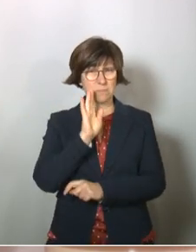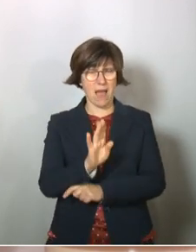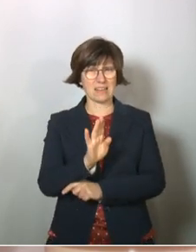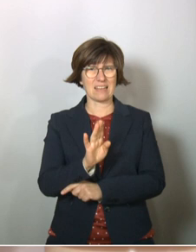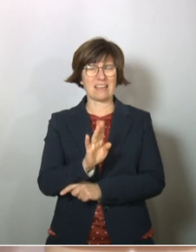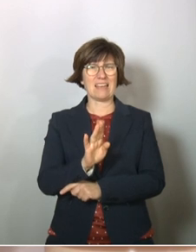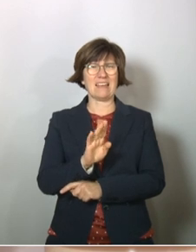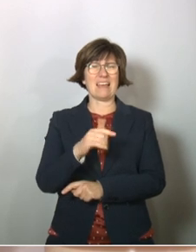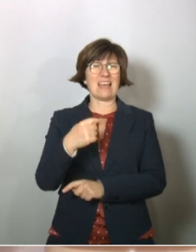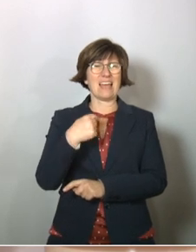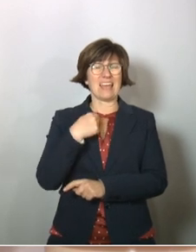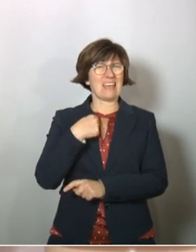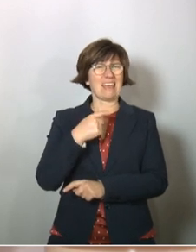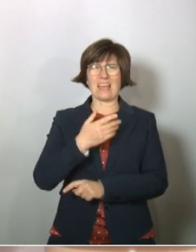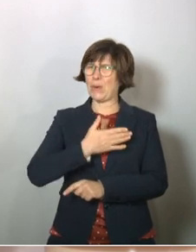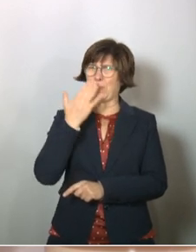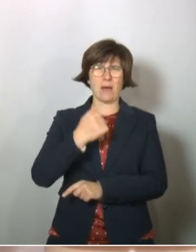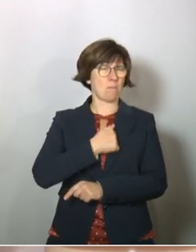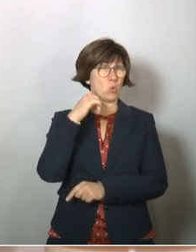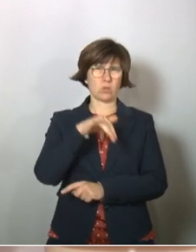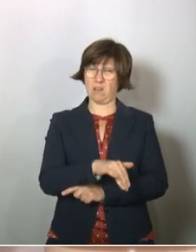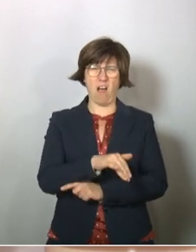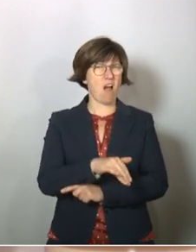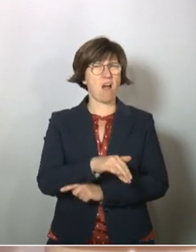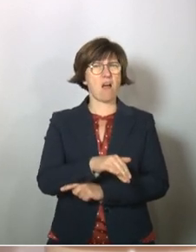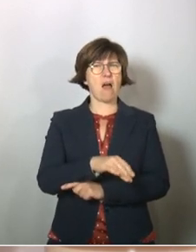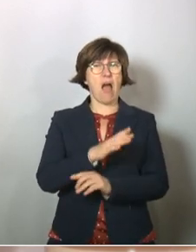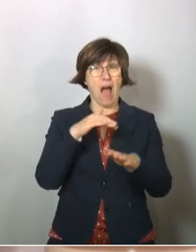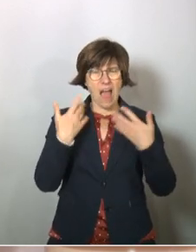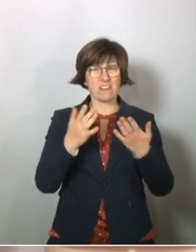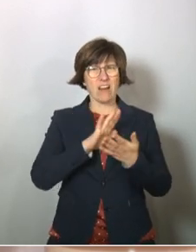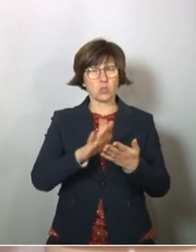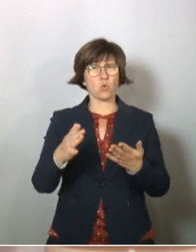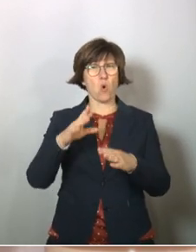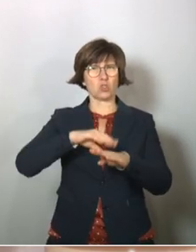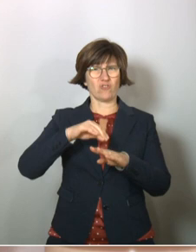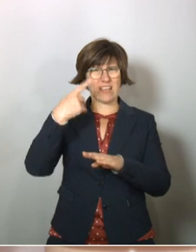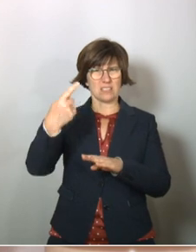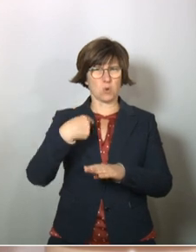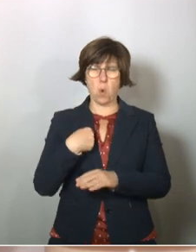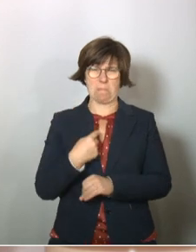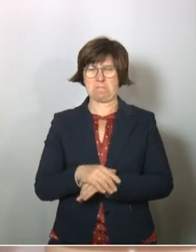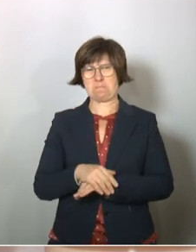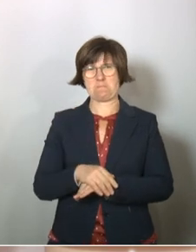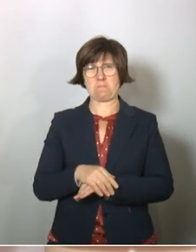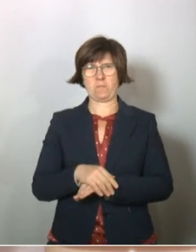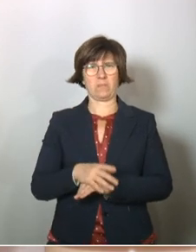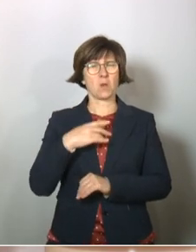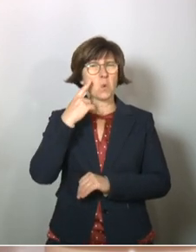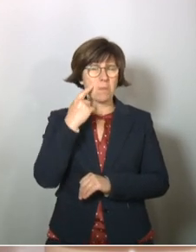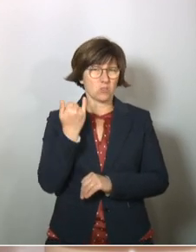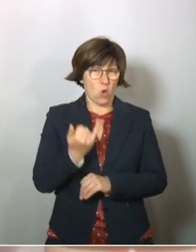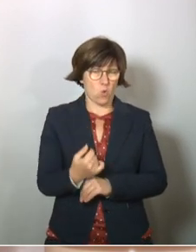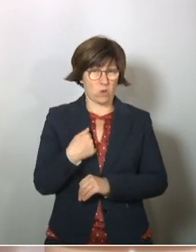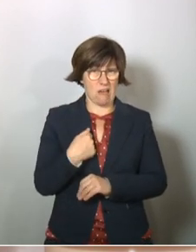nicht den Mut gehabt zu sagen, macht es so, wie die Schweden es gemacht haben. Das ist zwar meine Überzeugung,